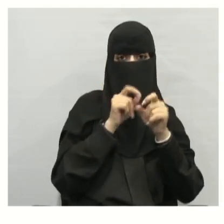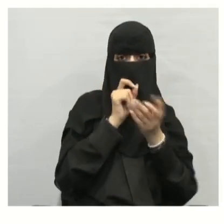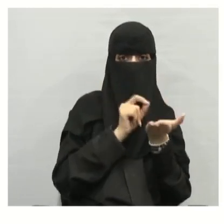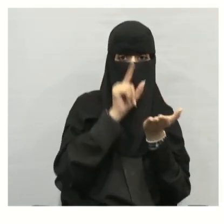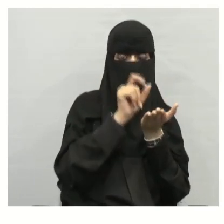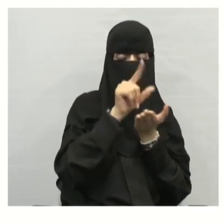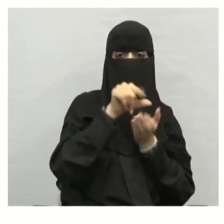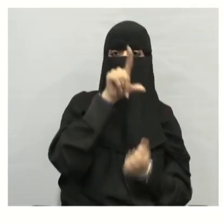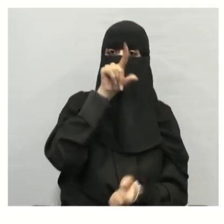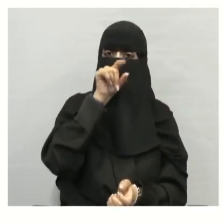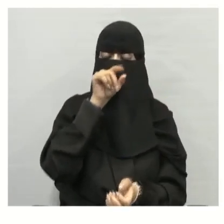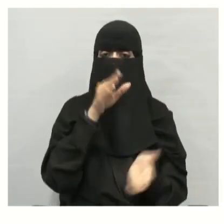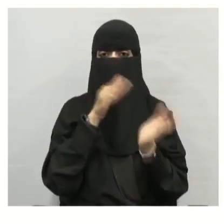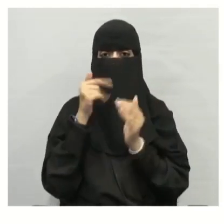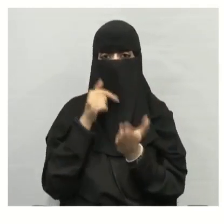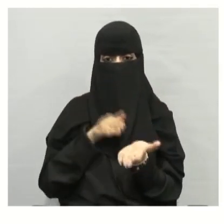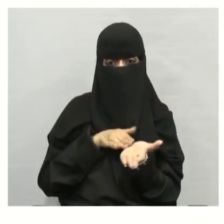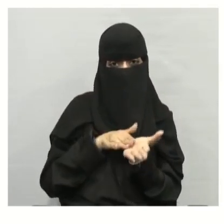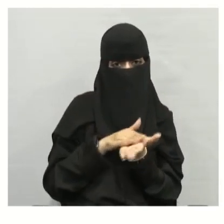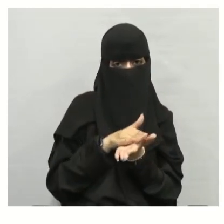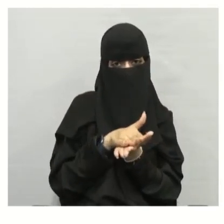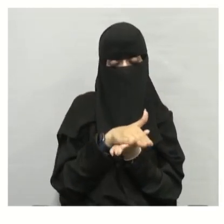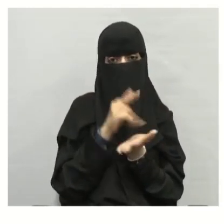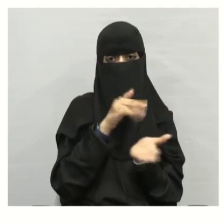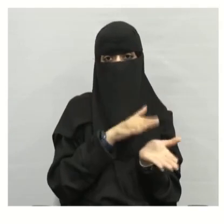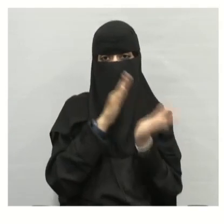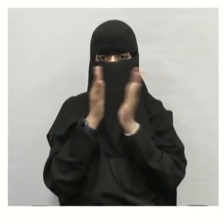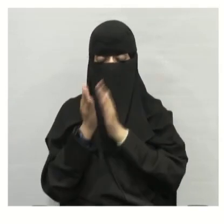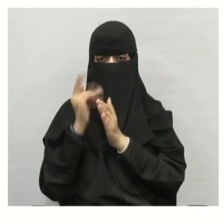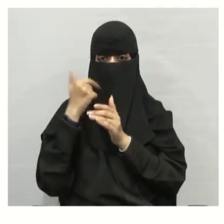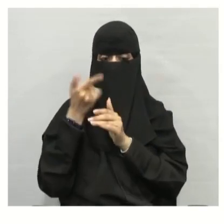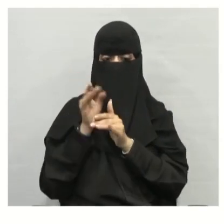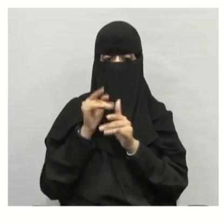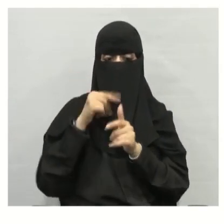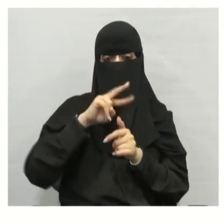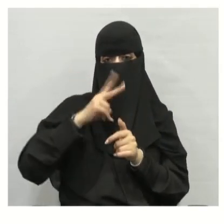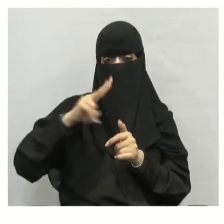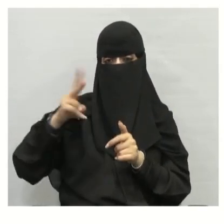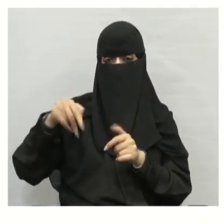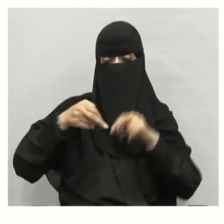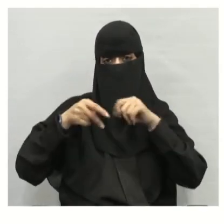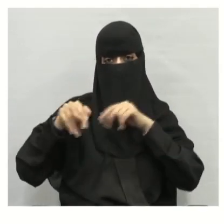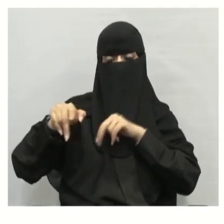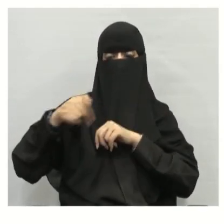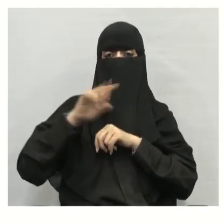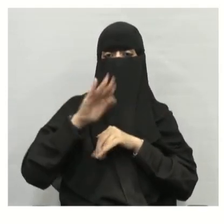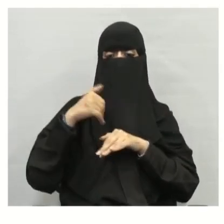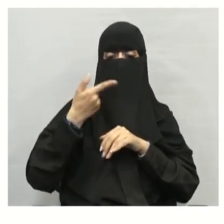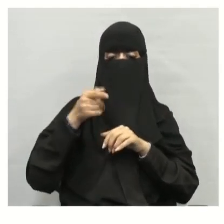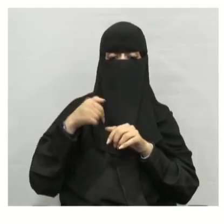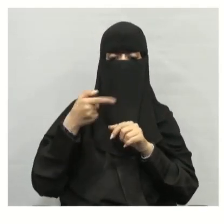ثم الطيور ثم الزواحف وتنتقل بعد ذلك إلى عدة حيوانات أخرى